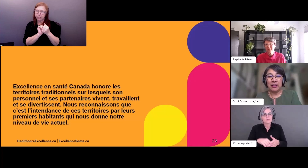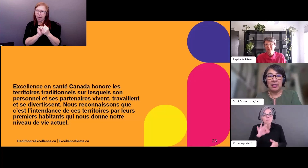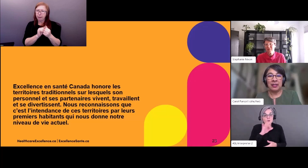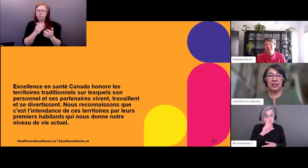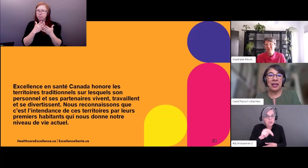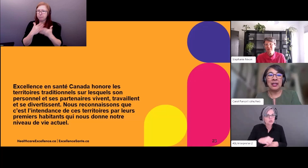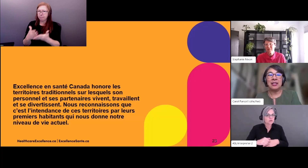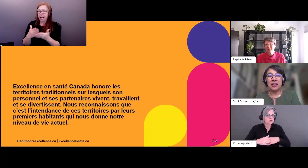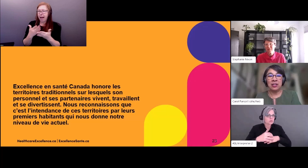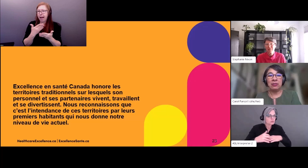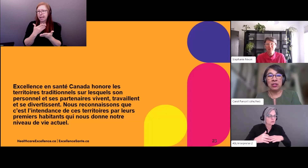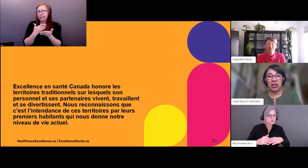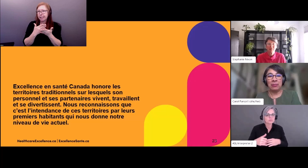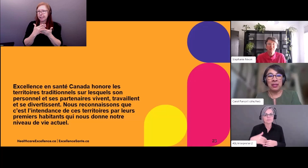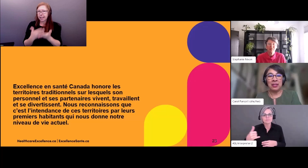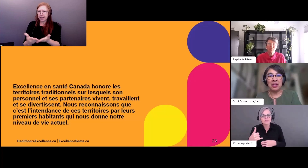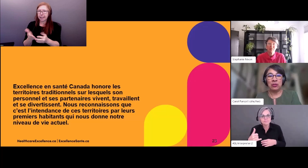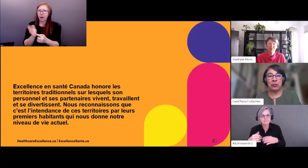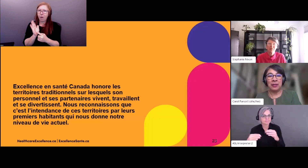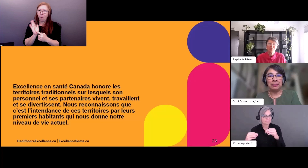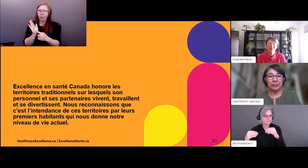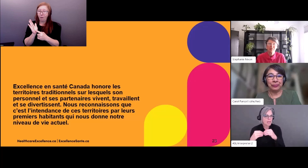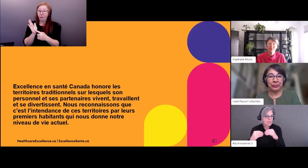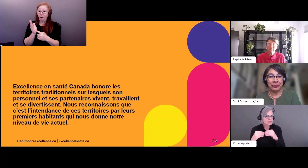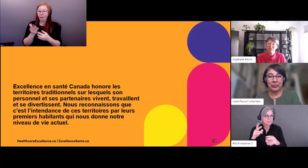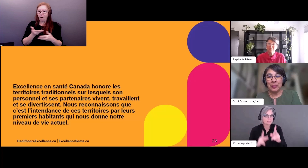Premières Nations, par tellement de gens